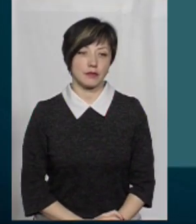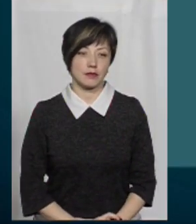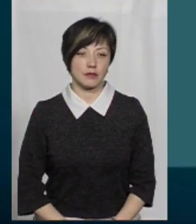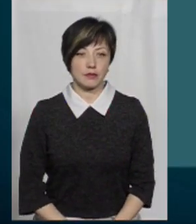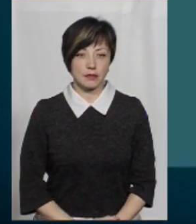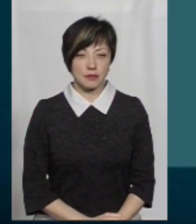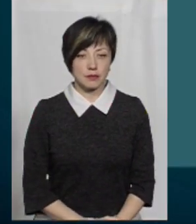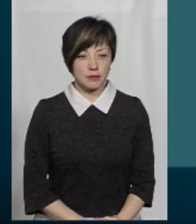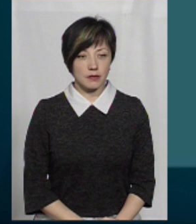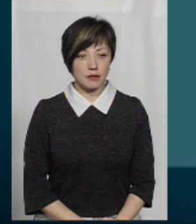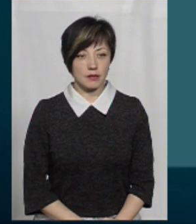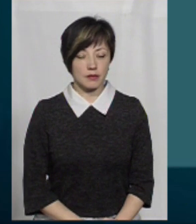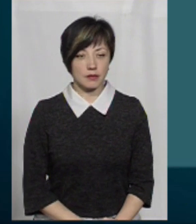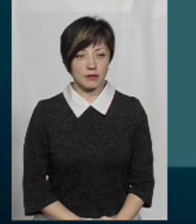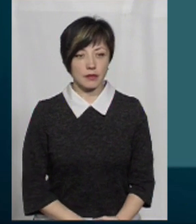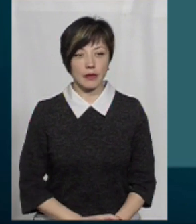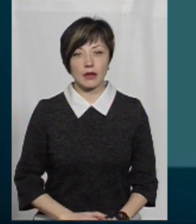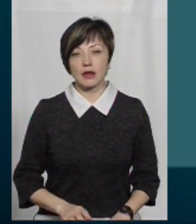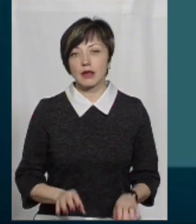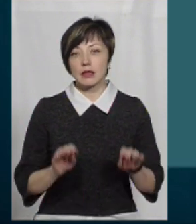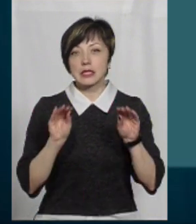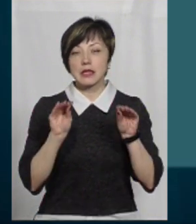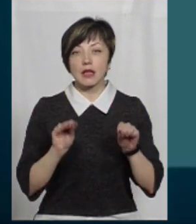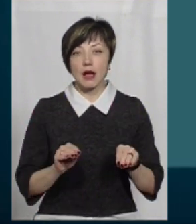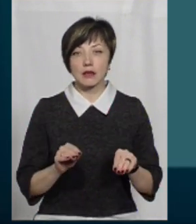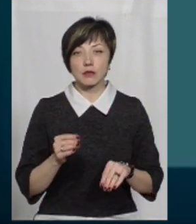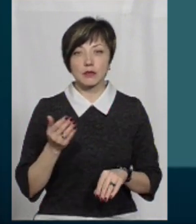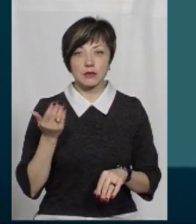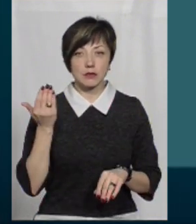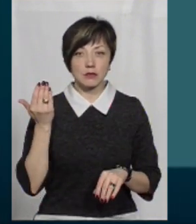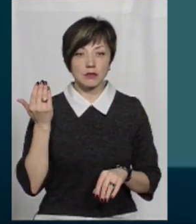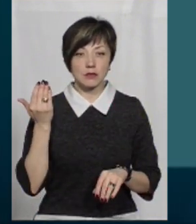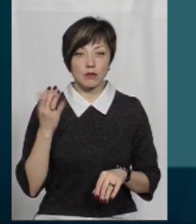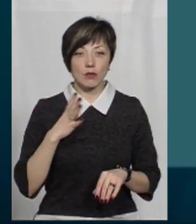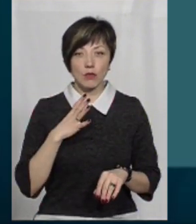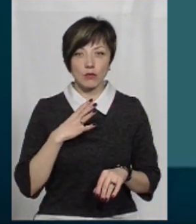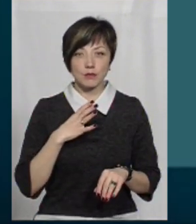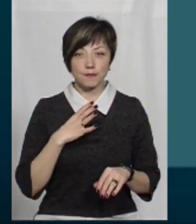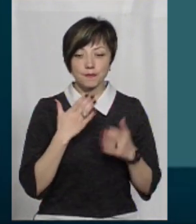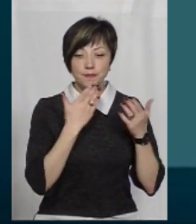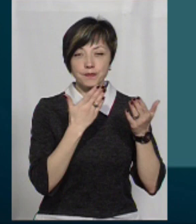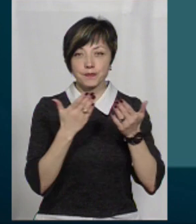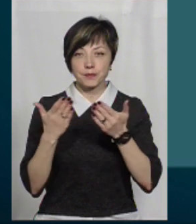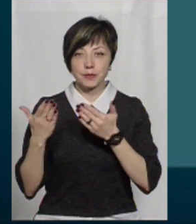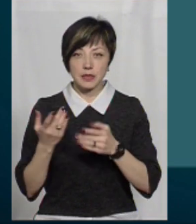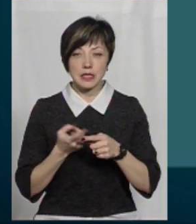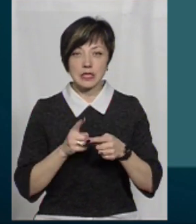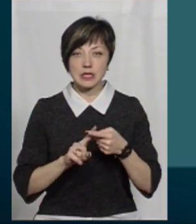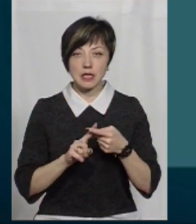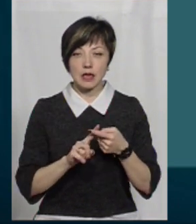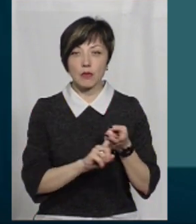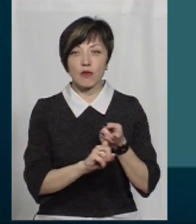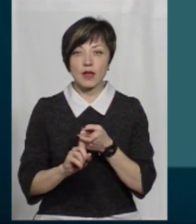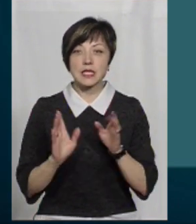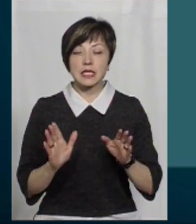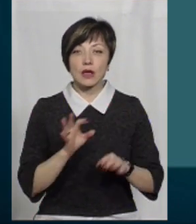За даними, наприклад, ті, що були вже сьогодні, вже є, було запущено маленьке опитування. Знову ж таки, це стосується лише